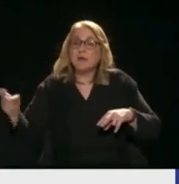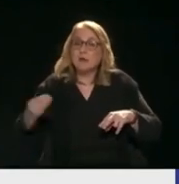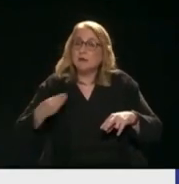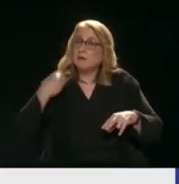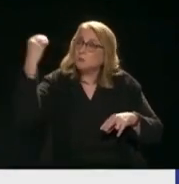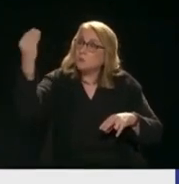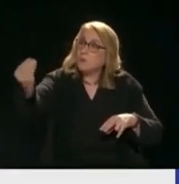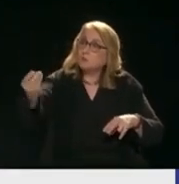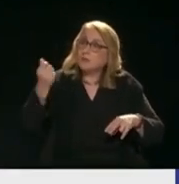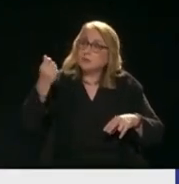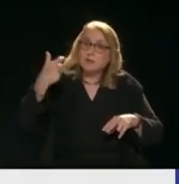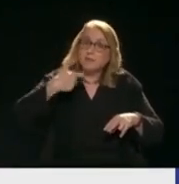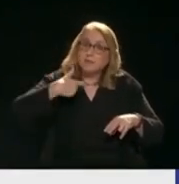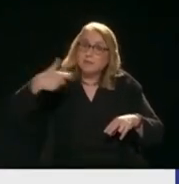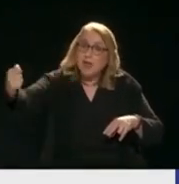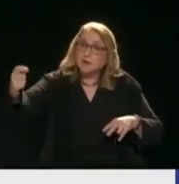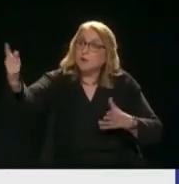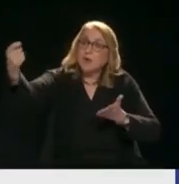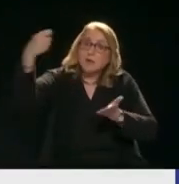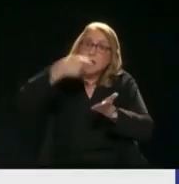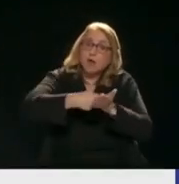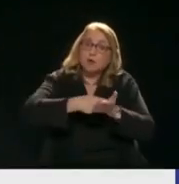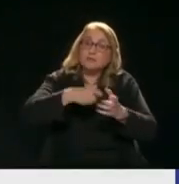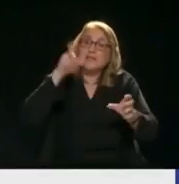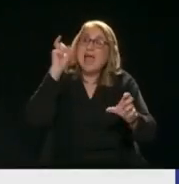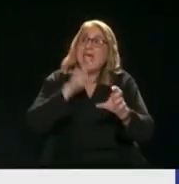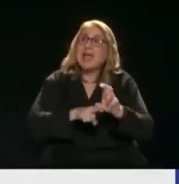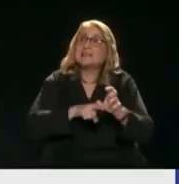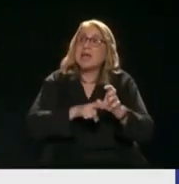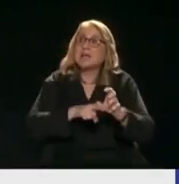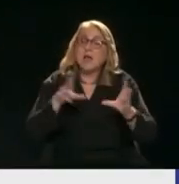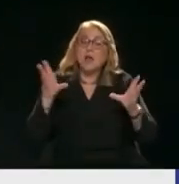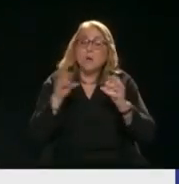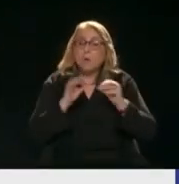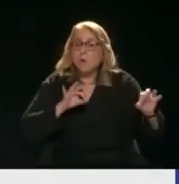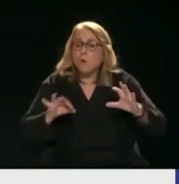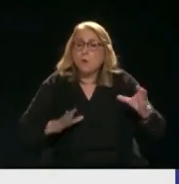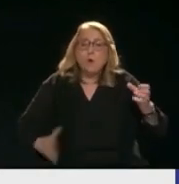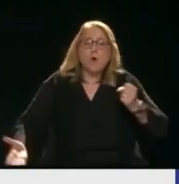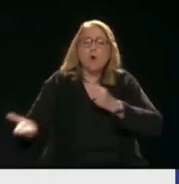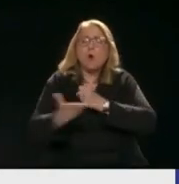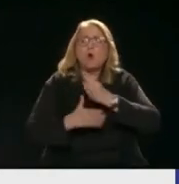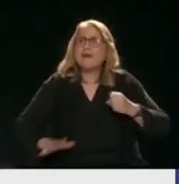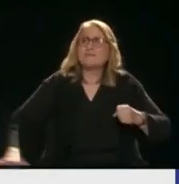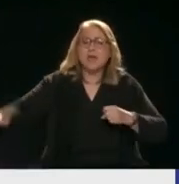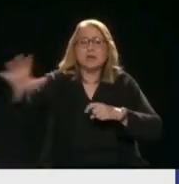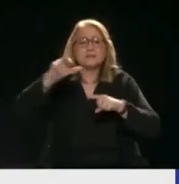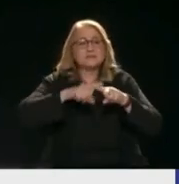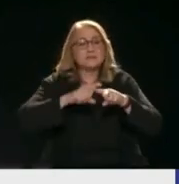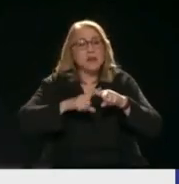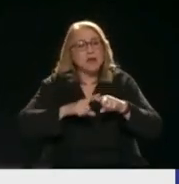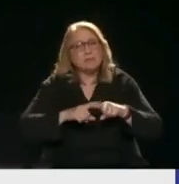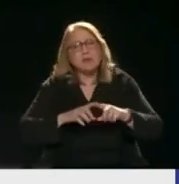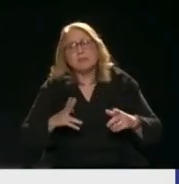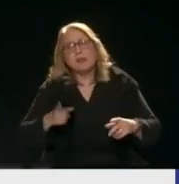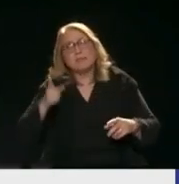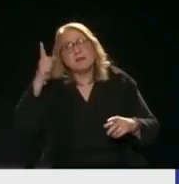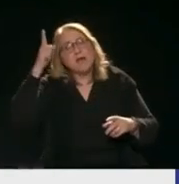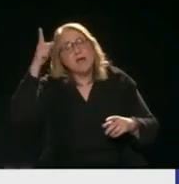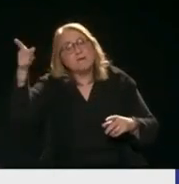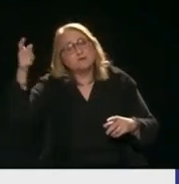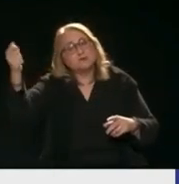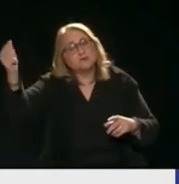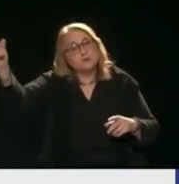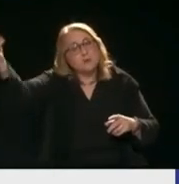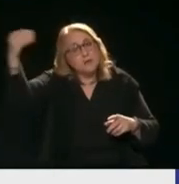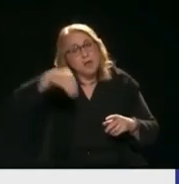κίνησης Και αγόρασε τη δικιά μου εταιρεία Θα δώσω δάνειο Σε έναν επενδυτή Να τα βάλει και να τα καθίσει στο έδαφος μου